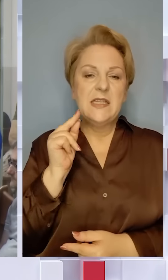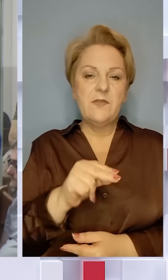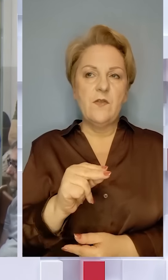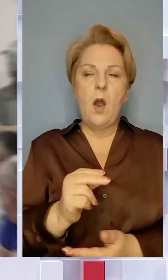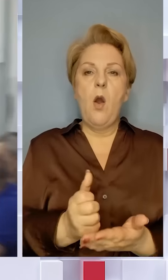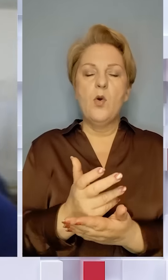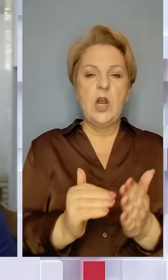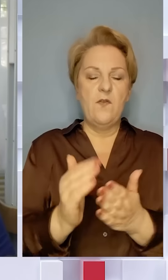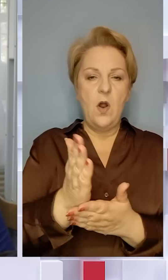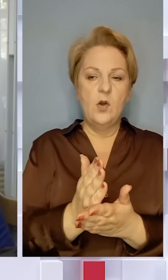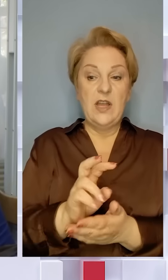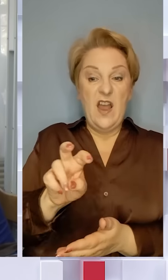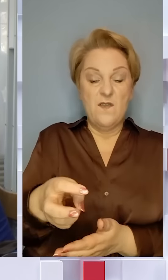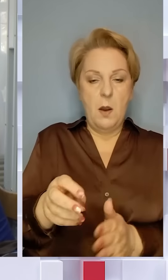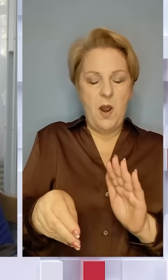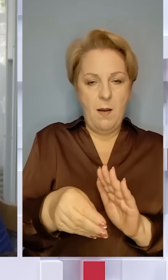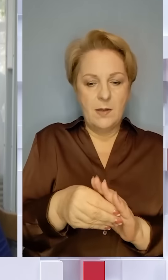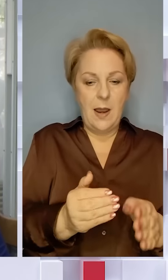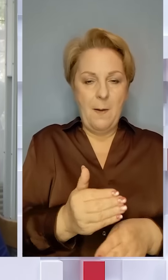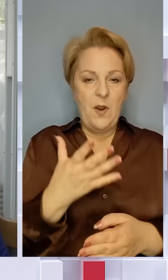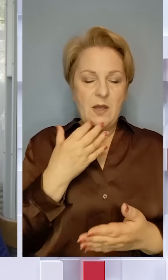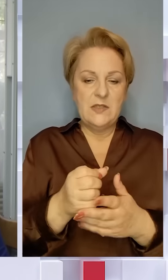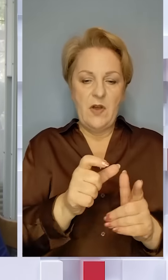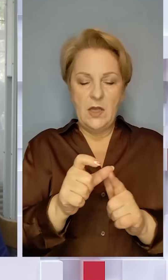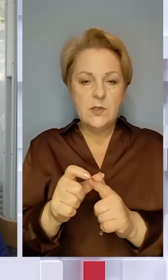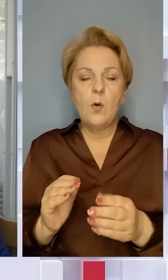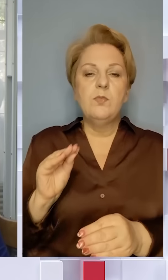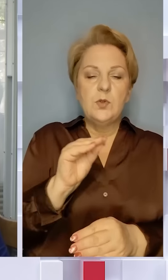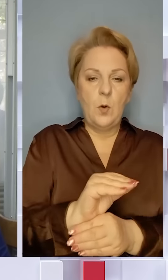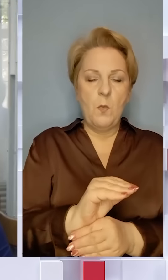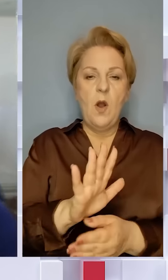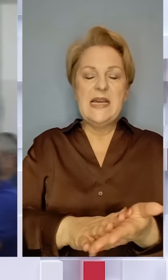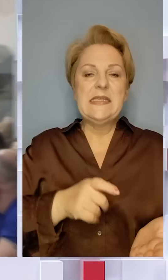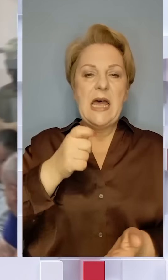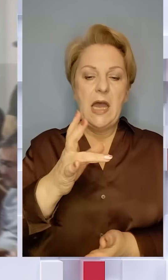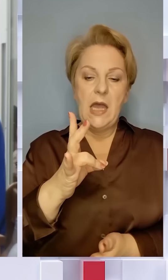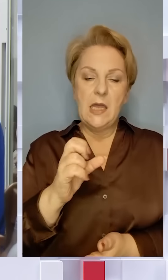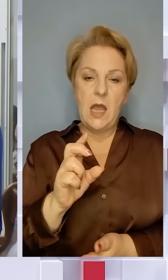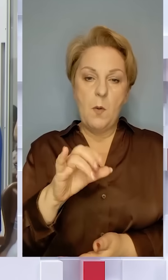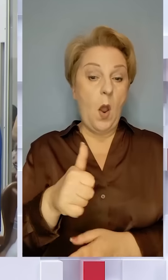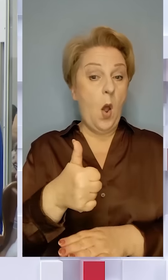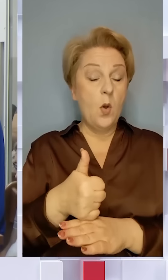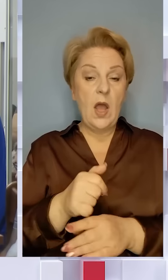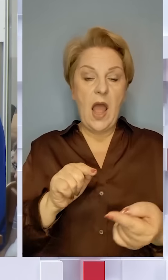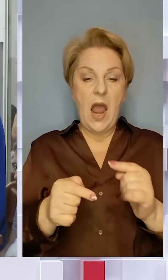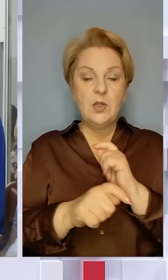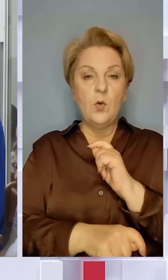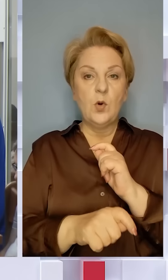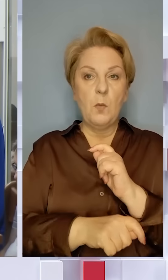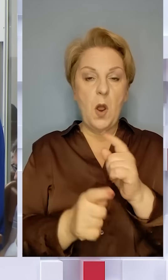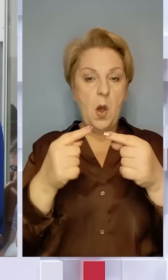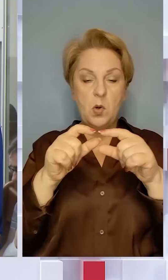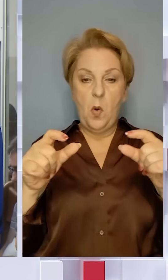високопосадовців у вимаганні хабаря. Пізніше, свої слова, він підкріпив заявою до НАБУ, але головний антикорупційний орган це звернення